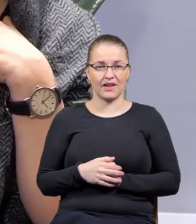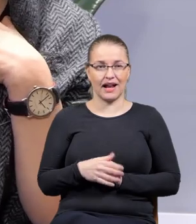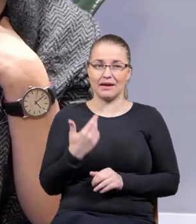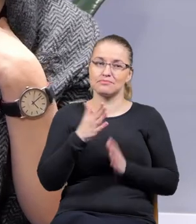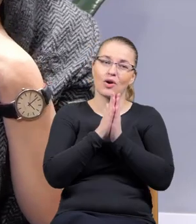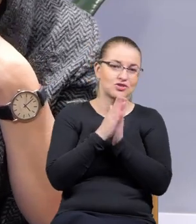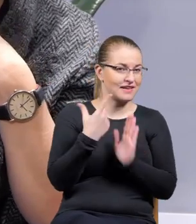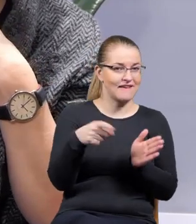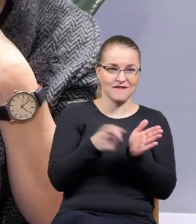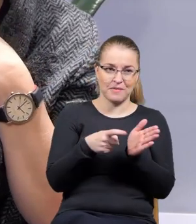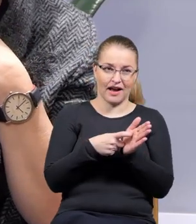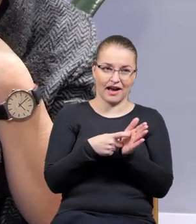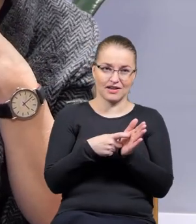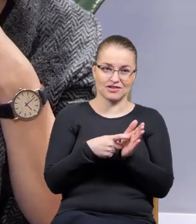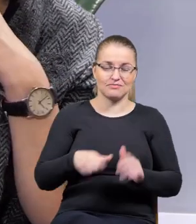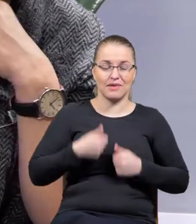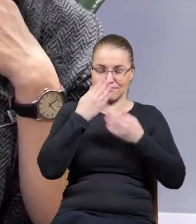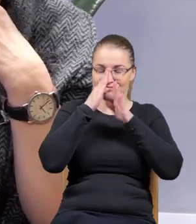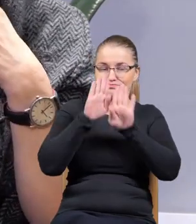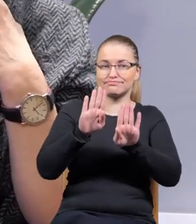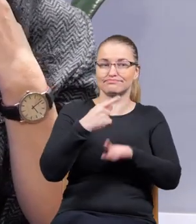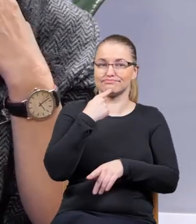wymaga je tego, żebym mówiła o tym publicznie.